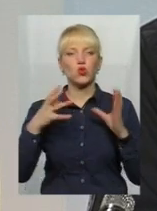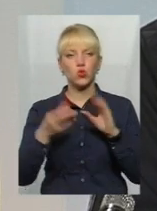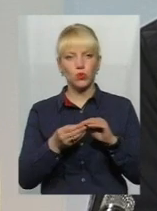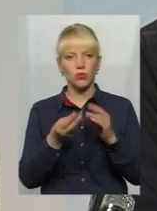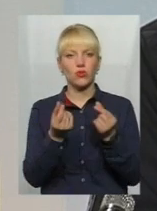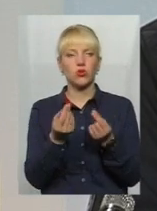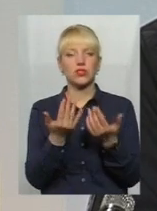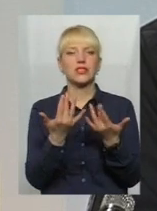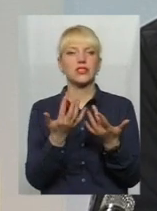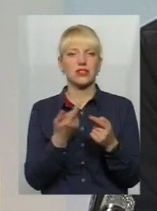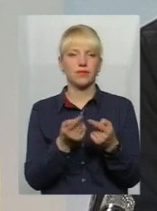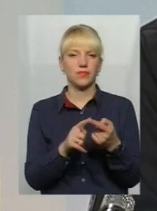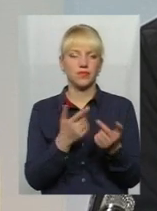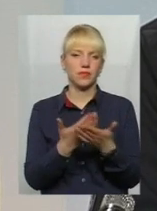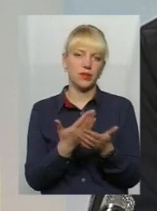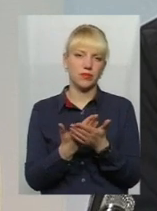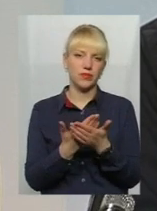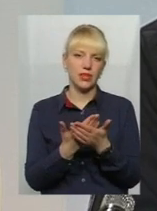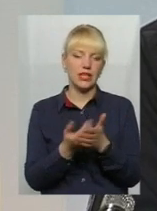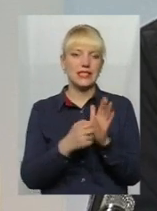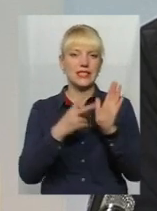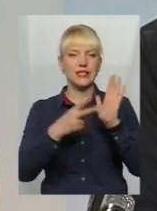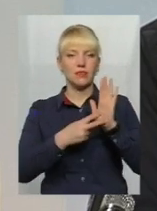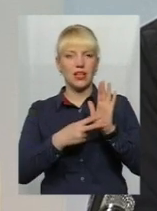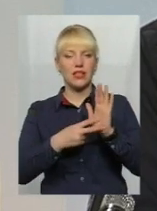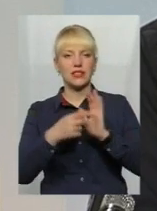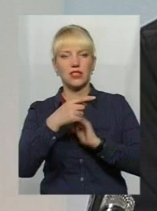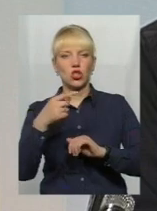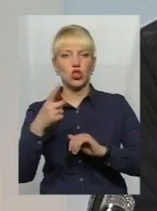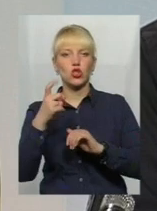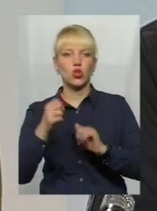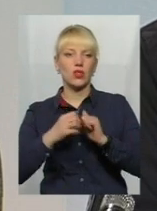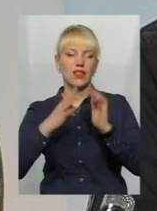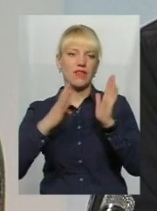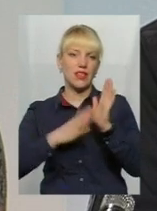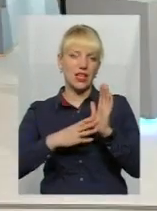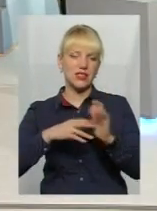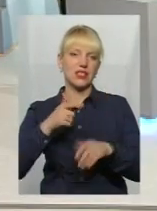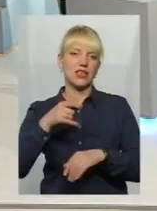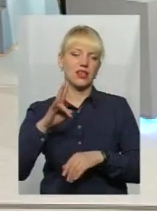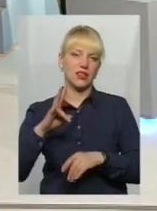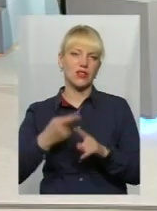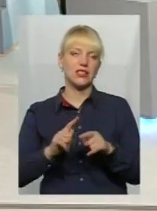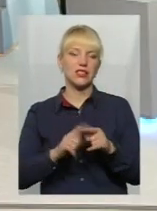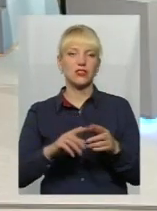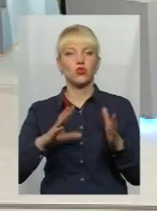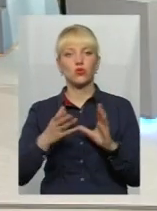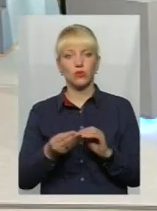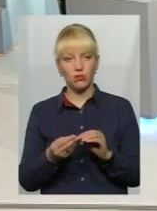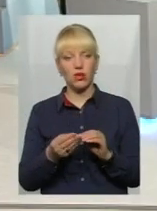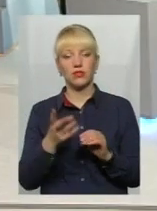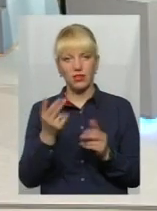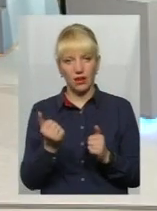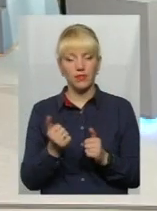коливається від 17 до 119 гривень. Тобто, в принципі, сума. Сума, так. І,